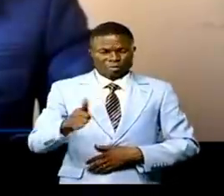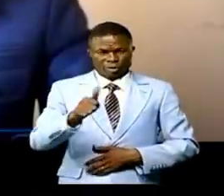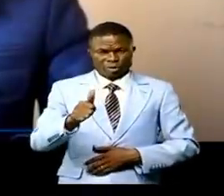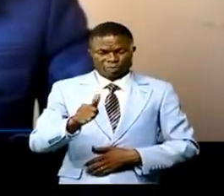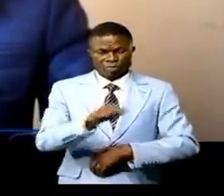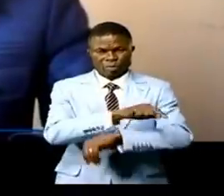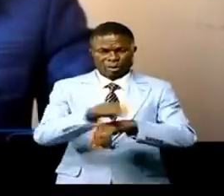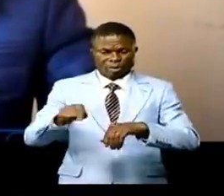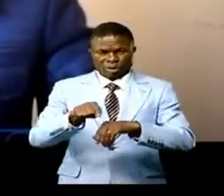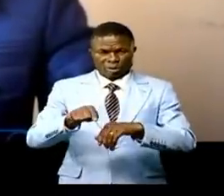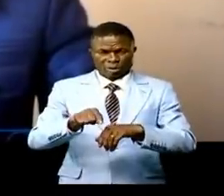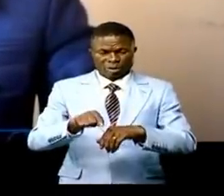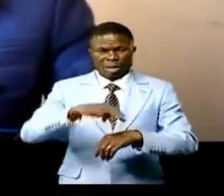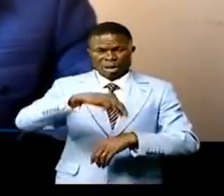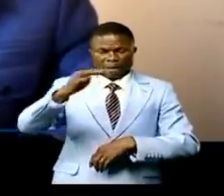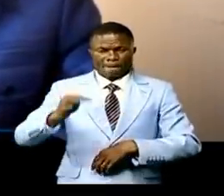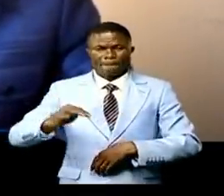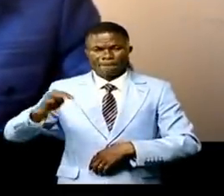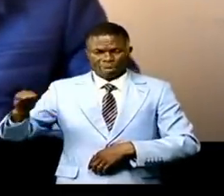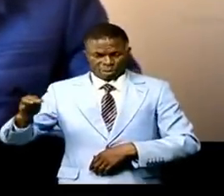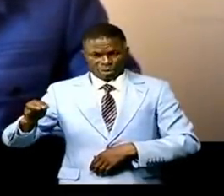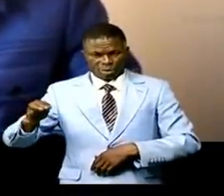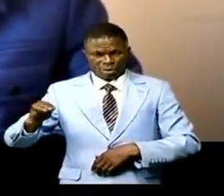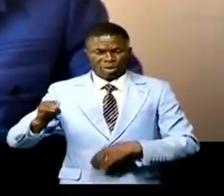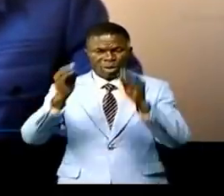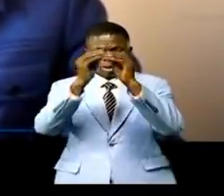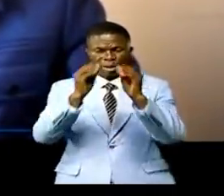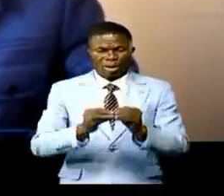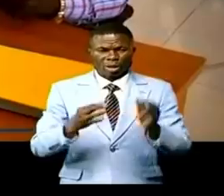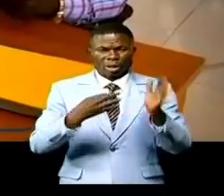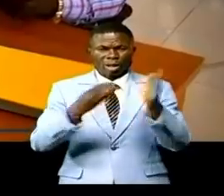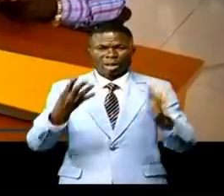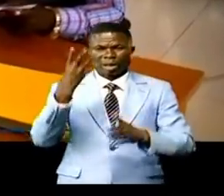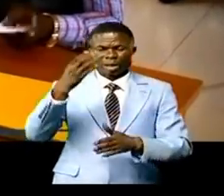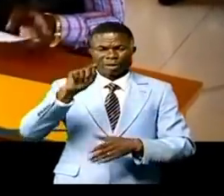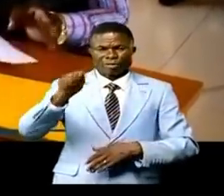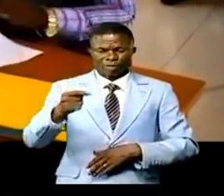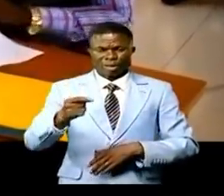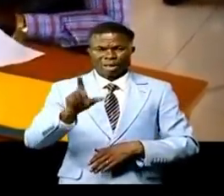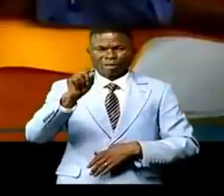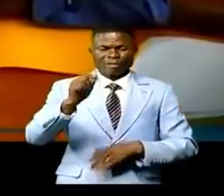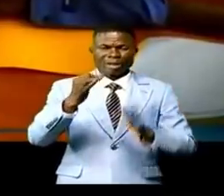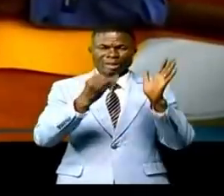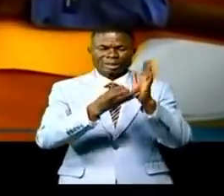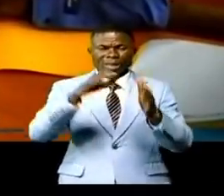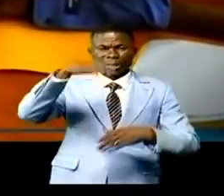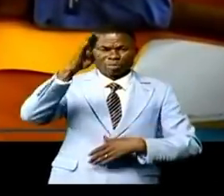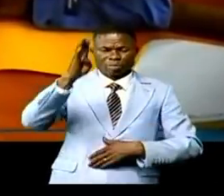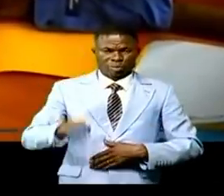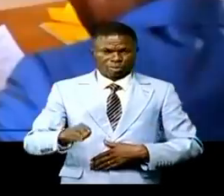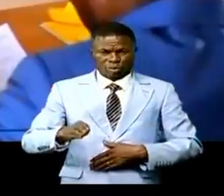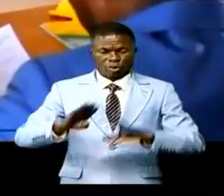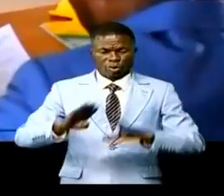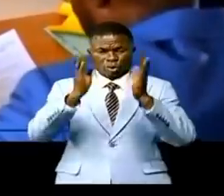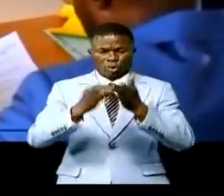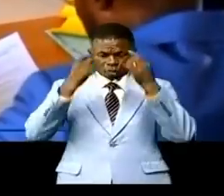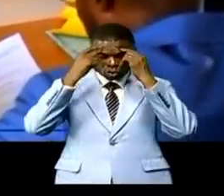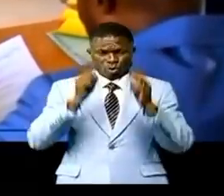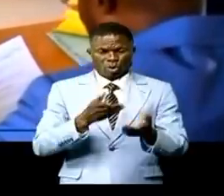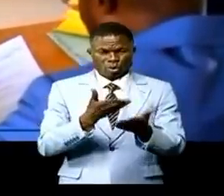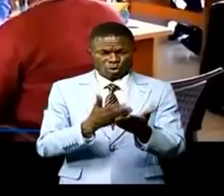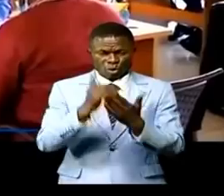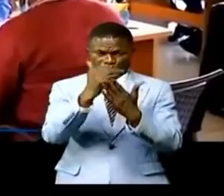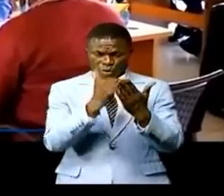Direction de Maniema a atteint un taux de 84,27%. Toutes ces décisions étaient